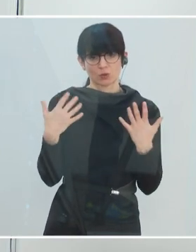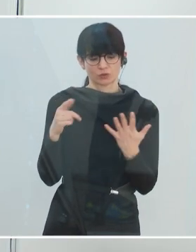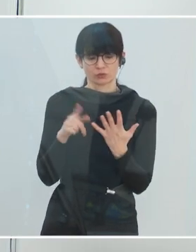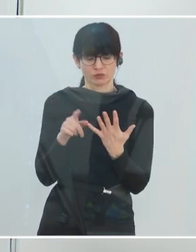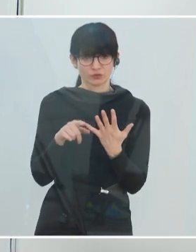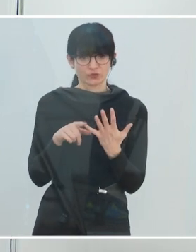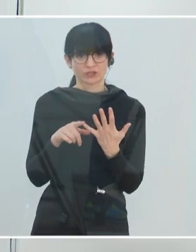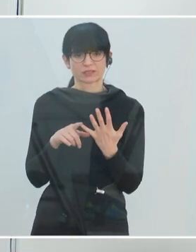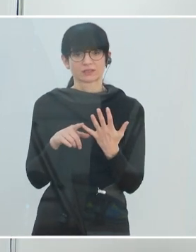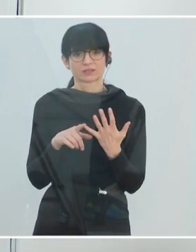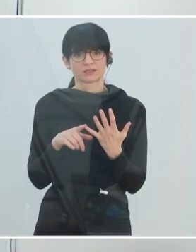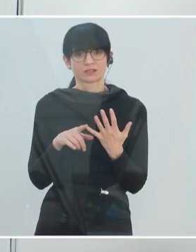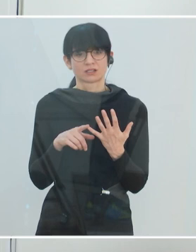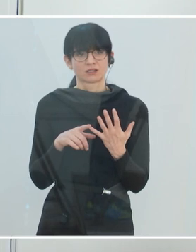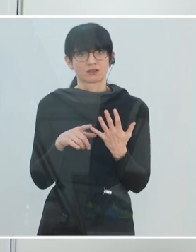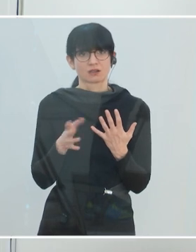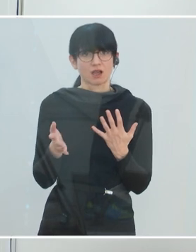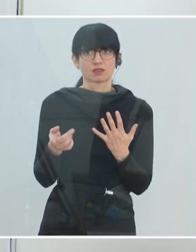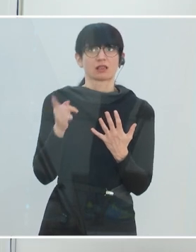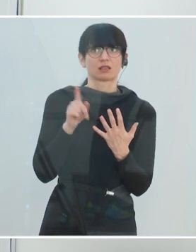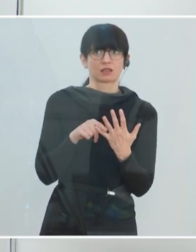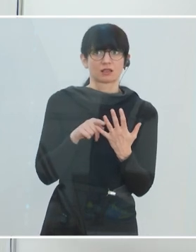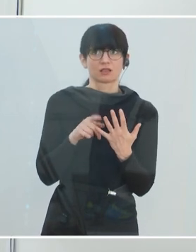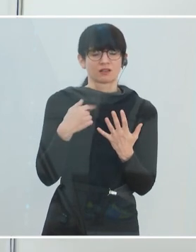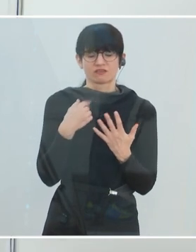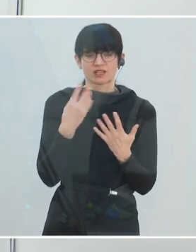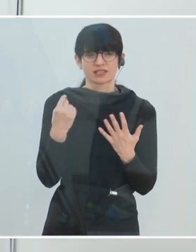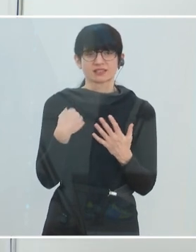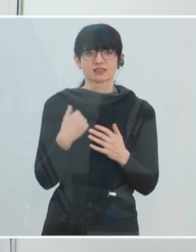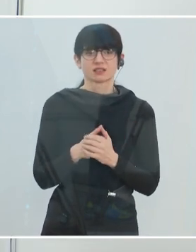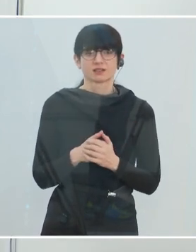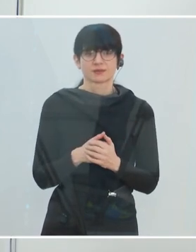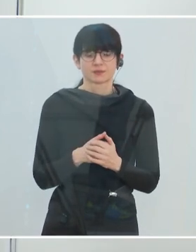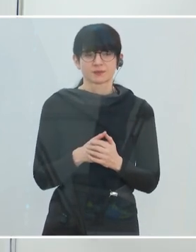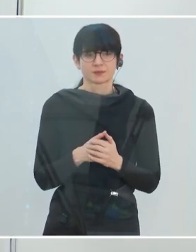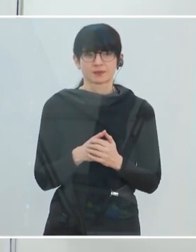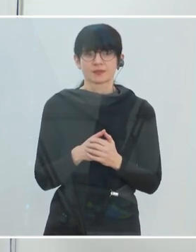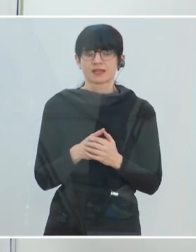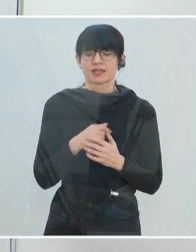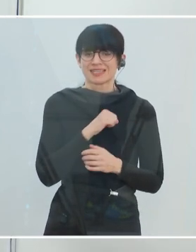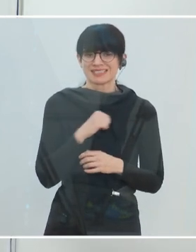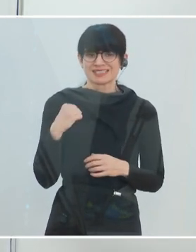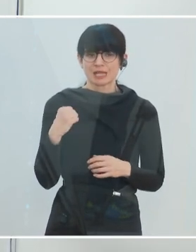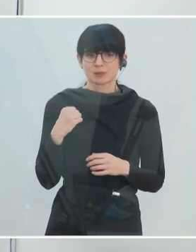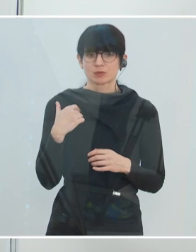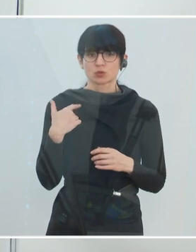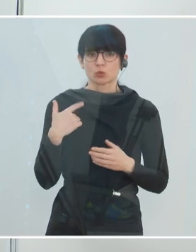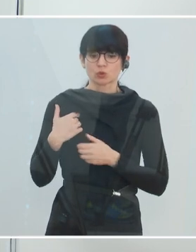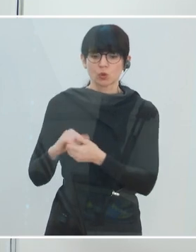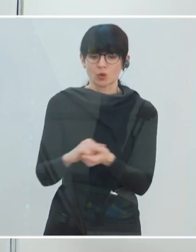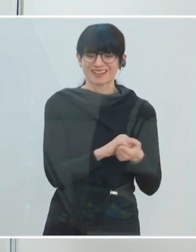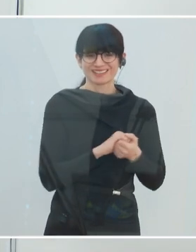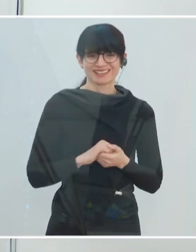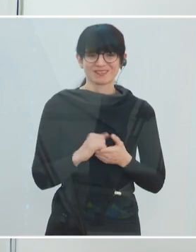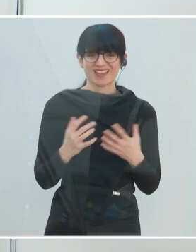der letzte Bereich, der vorletzte Bereich, fast schon den Norenbereich, vergessen ist nämlich der wichtigste, das ist der Bereich der Selbst und kollektiven Wirksamkeit.